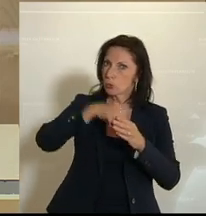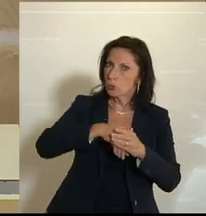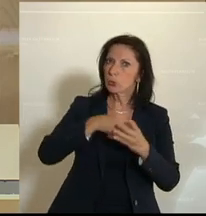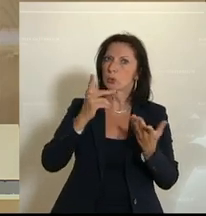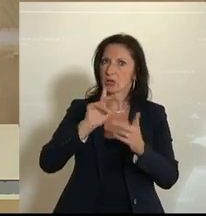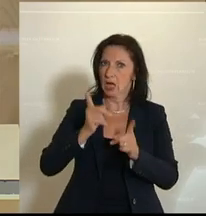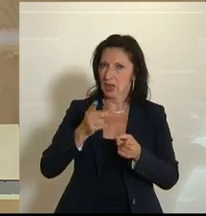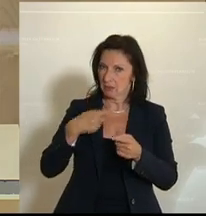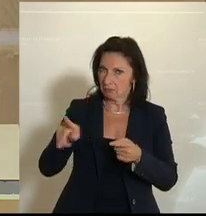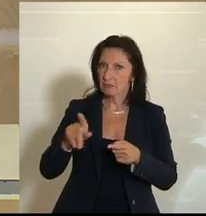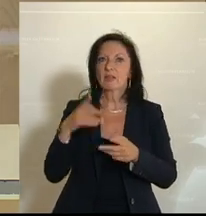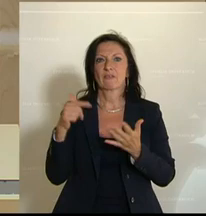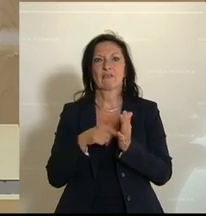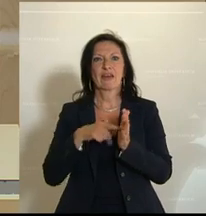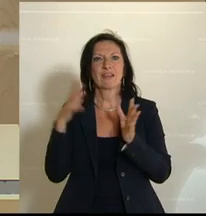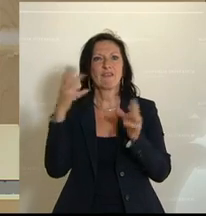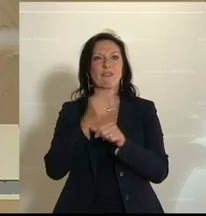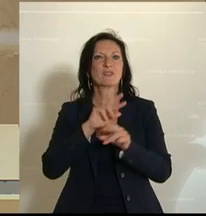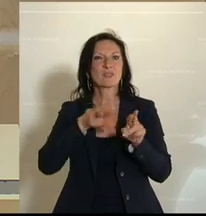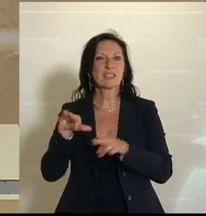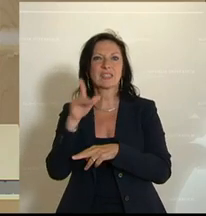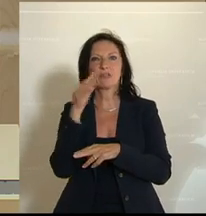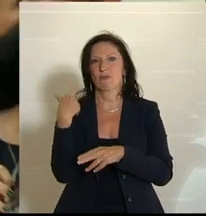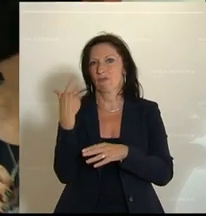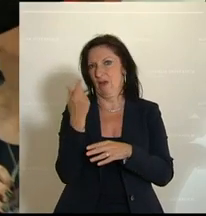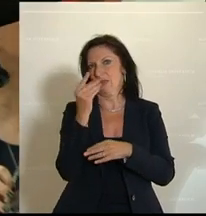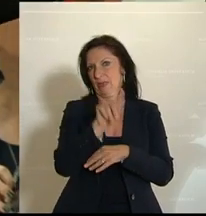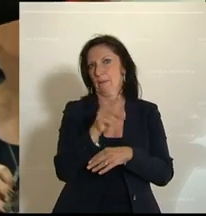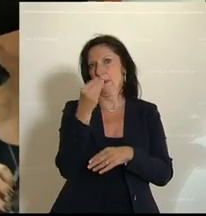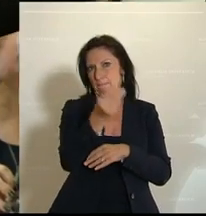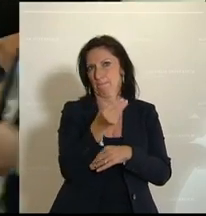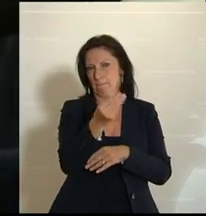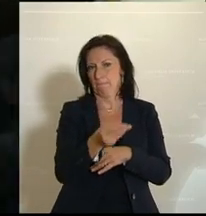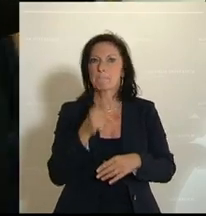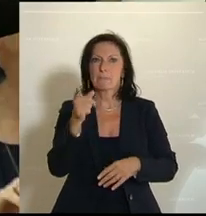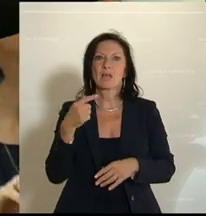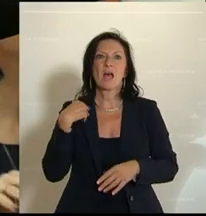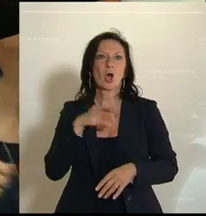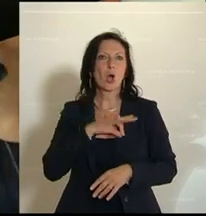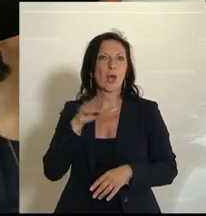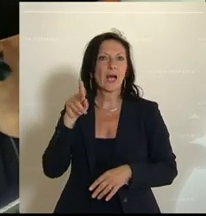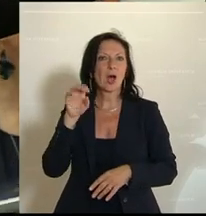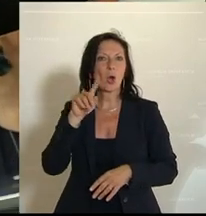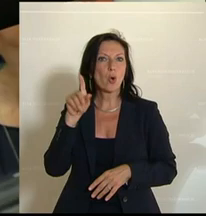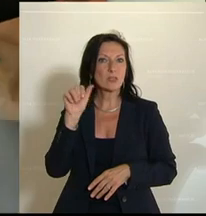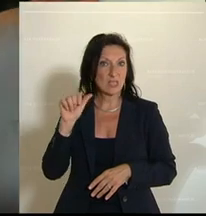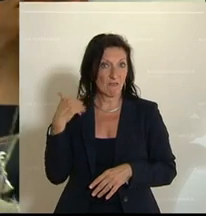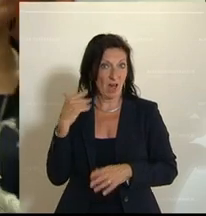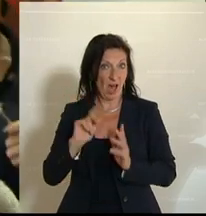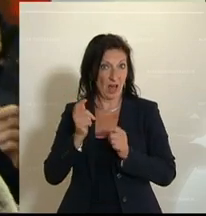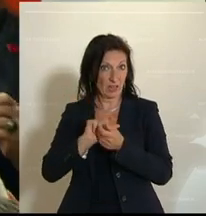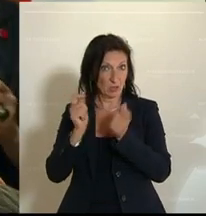Punkt war, der der Verfassungsgerichtshof angeregt hat. Ich darf dazu, nachdem der Kollege Kotzer auch schon einen Abänderungsantrag